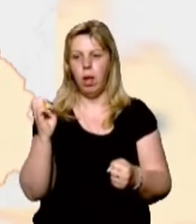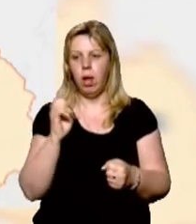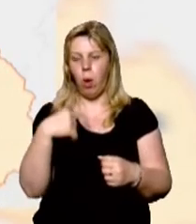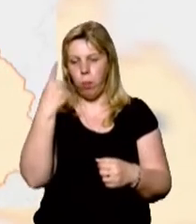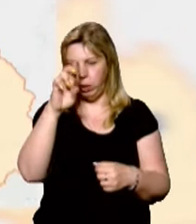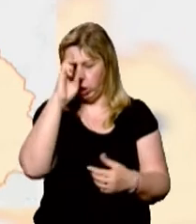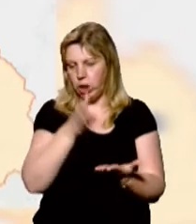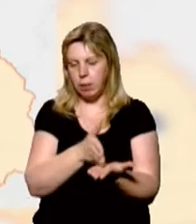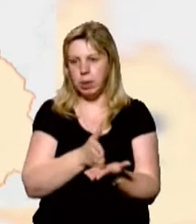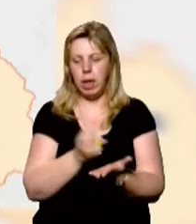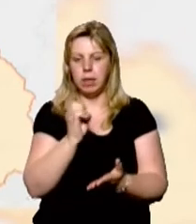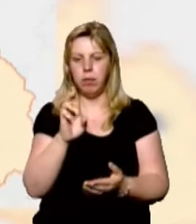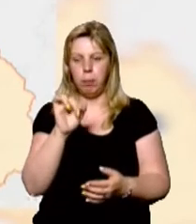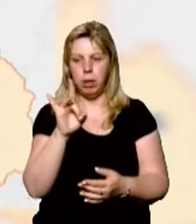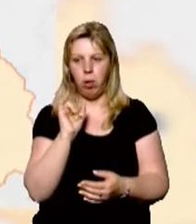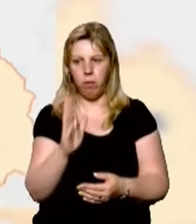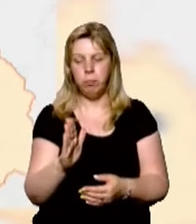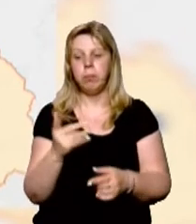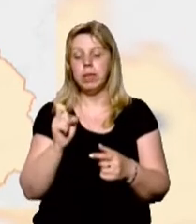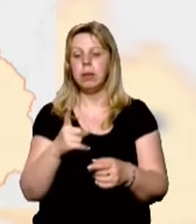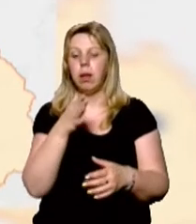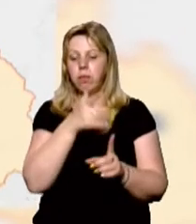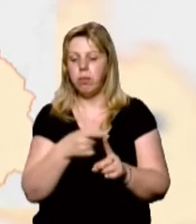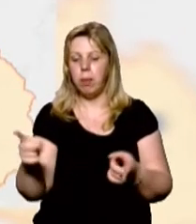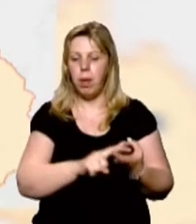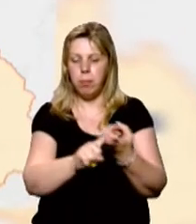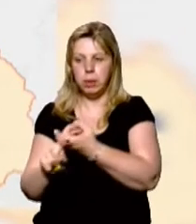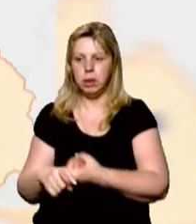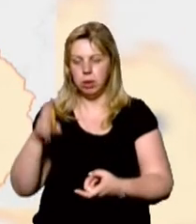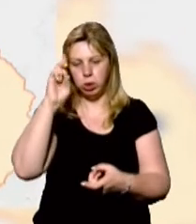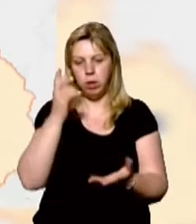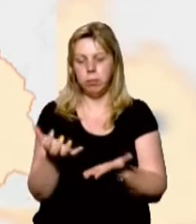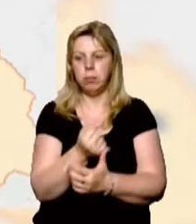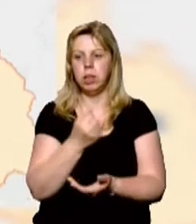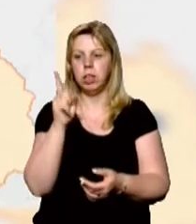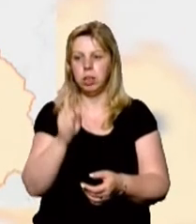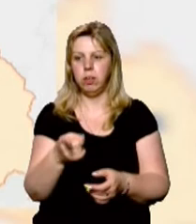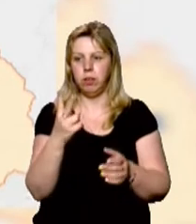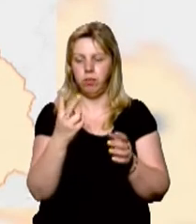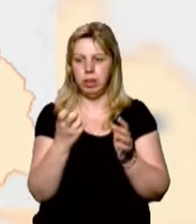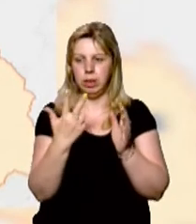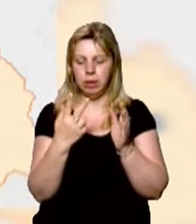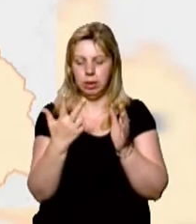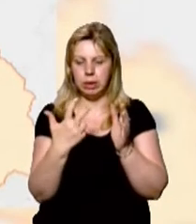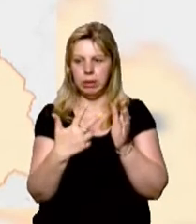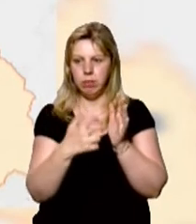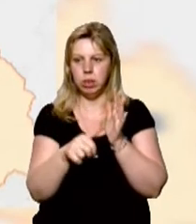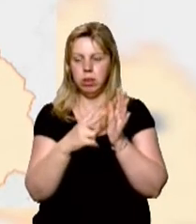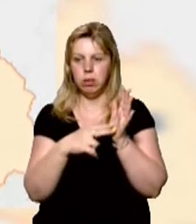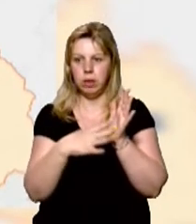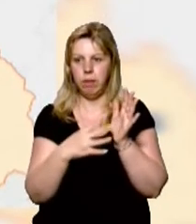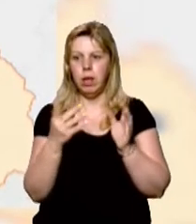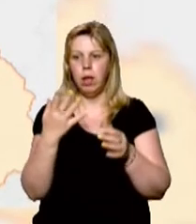облдержадміністрації Лазавета Біров. За час пандемії в краї виявили 2369 хворих, померли